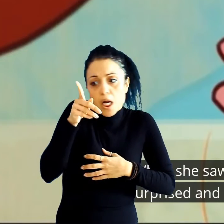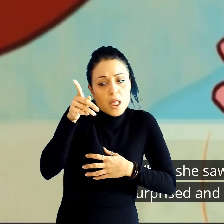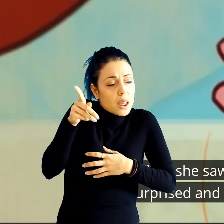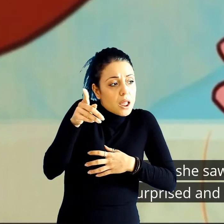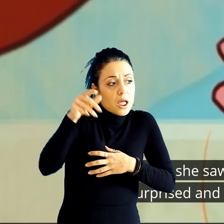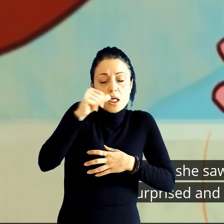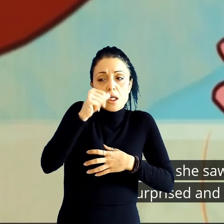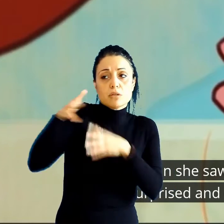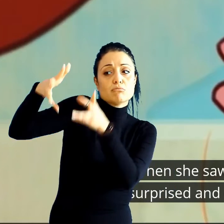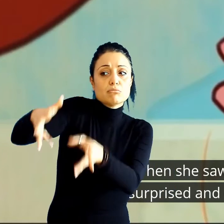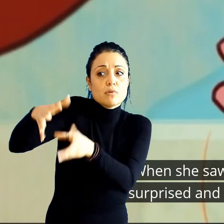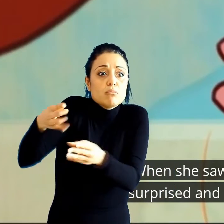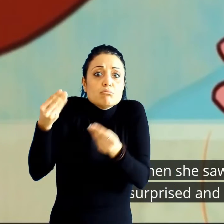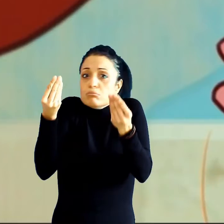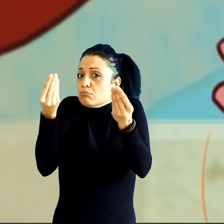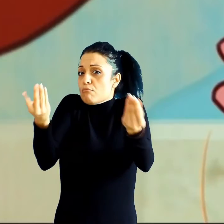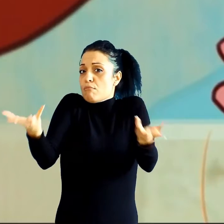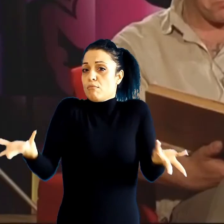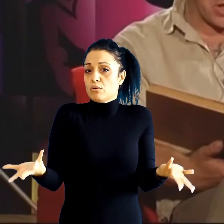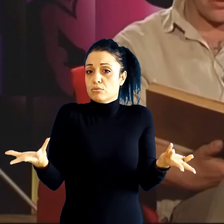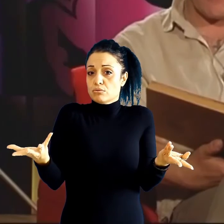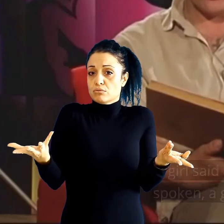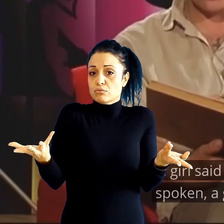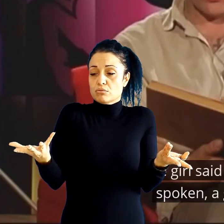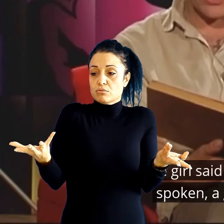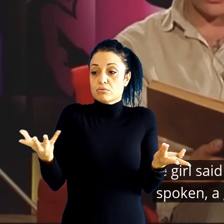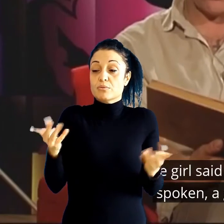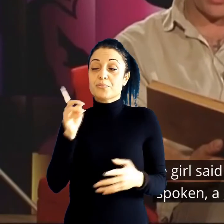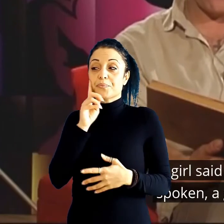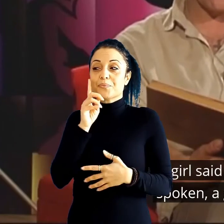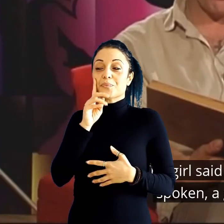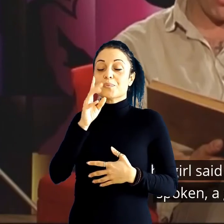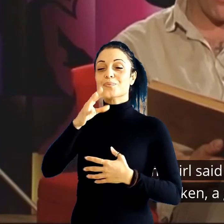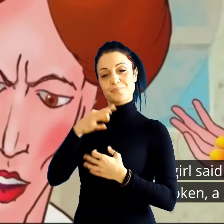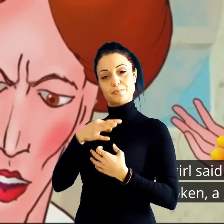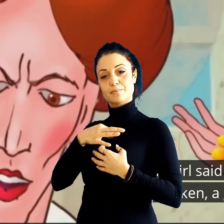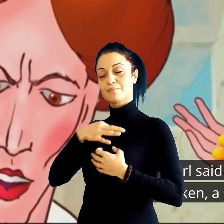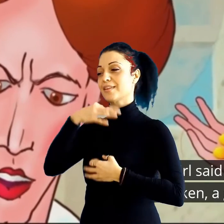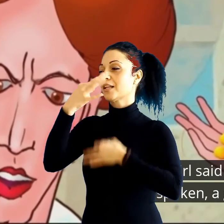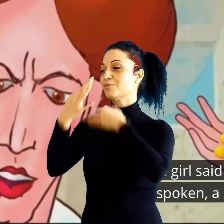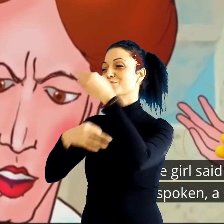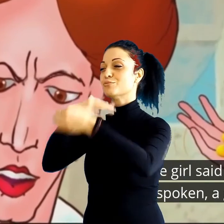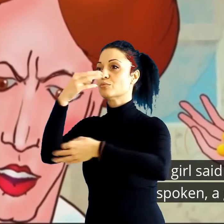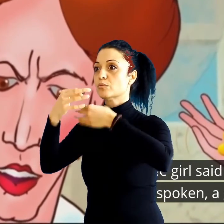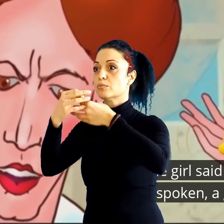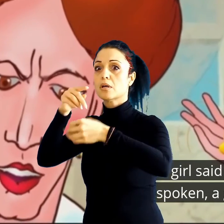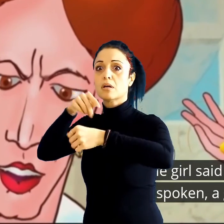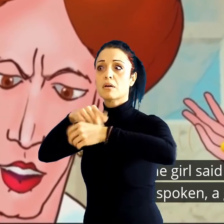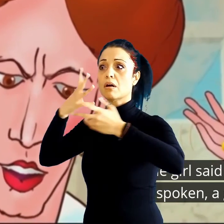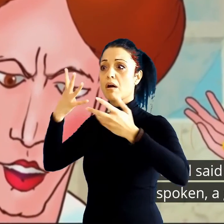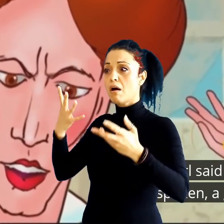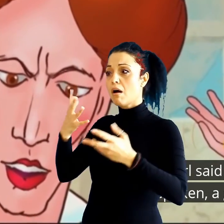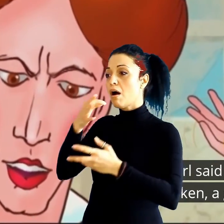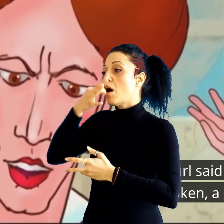како поминала на чешмата. Девојчето кажало неколку зборови и на секој кажан